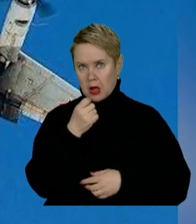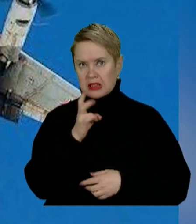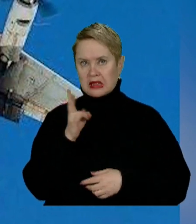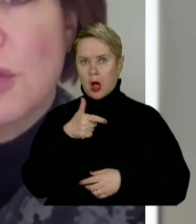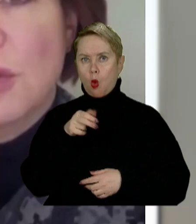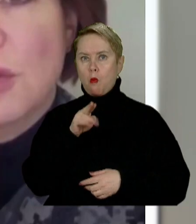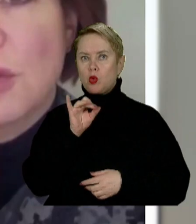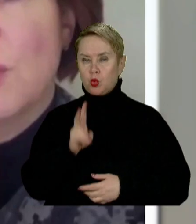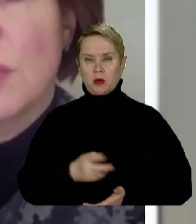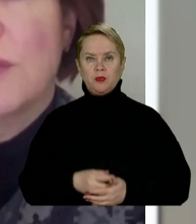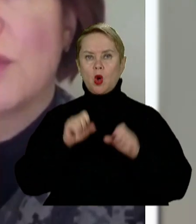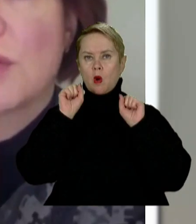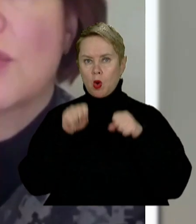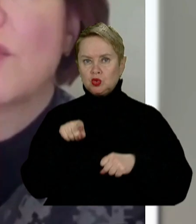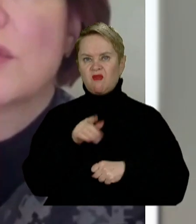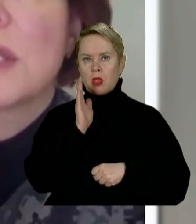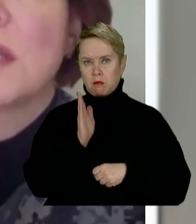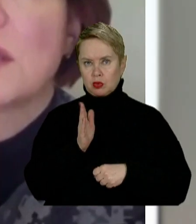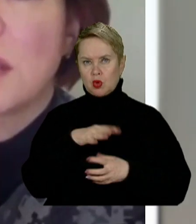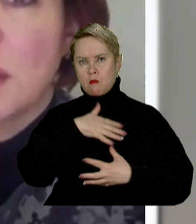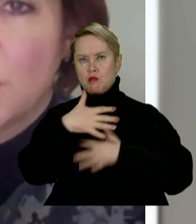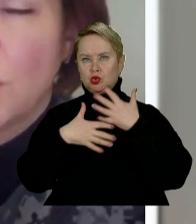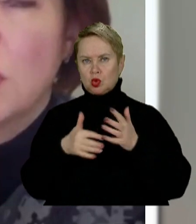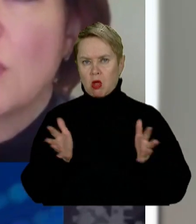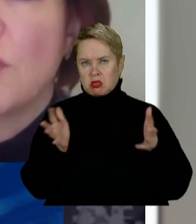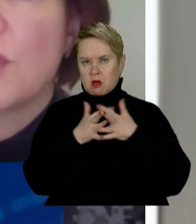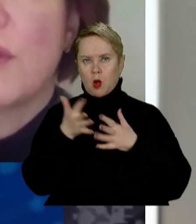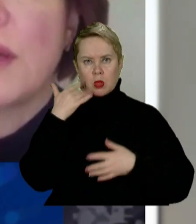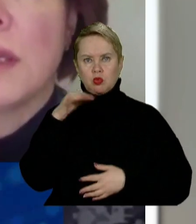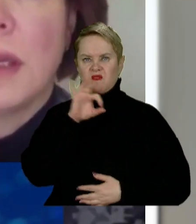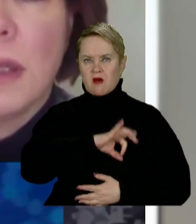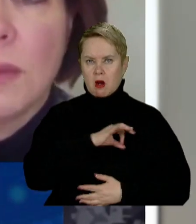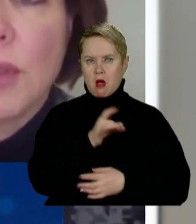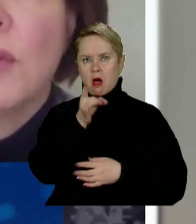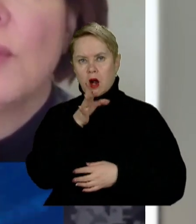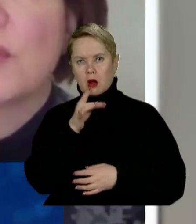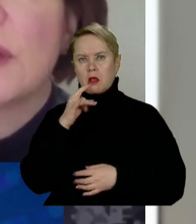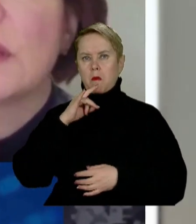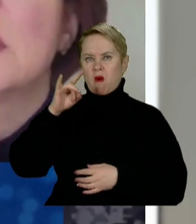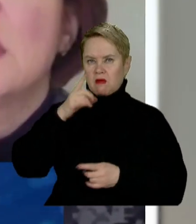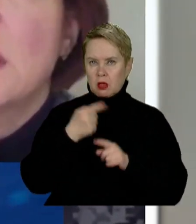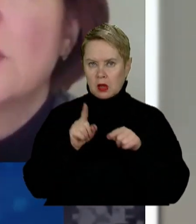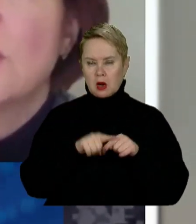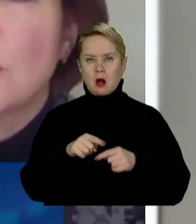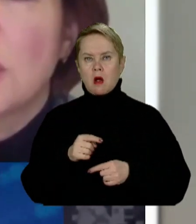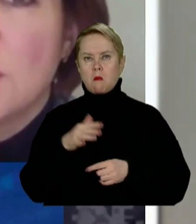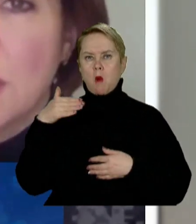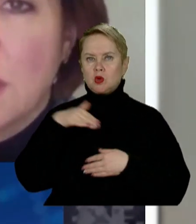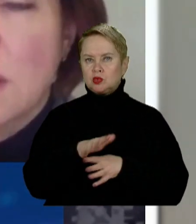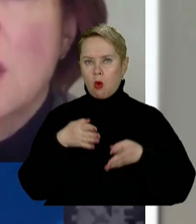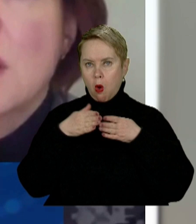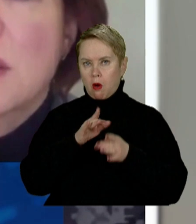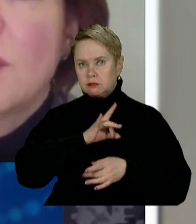Наталія Гуменюк. Можливо, вона буде мішаного типу, коли використовуються і ракети повітряного обозування, і ракети морського